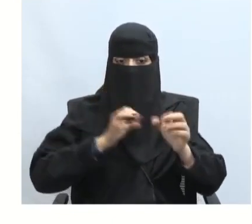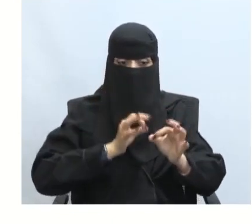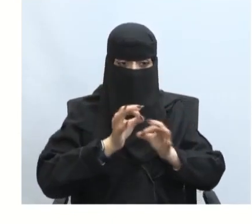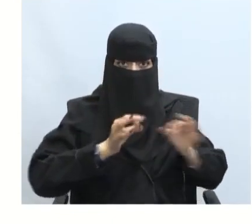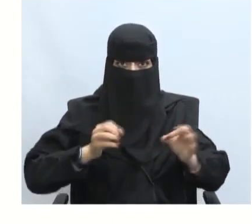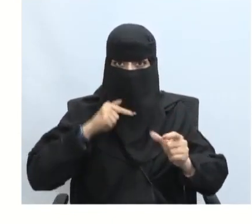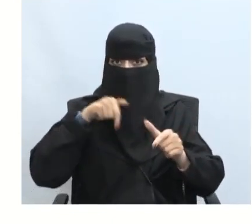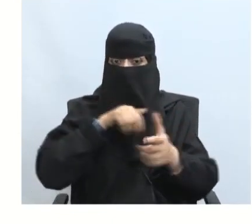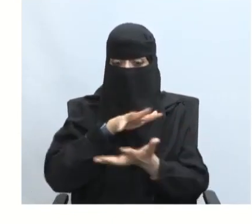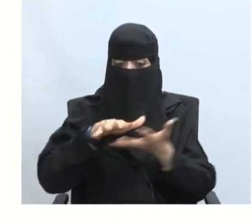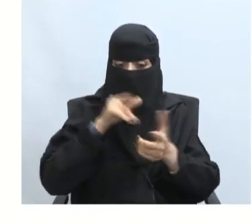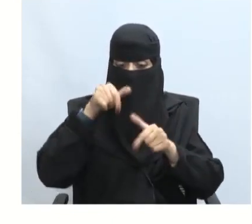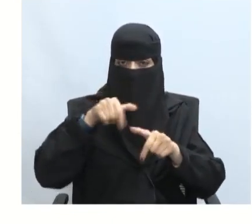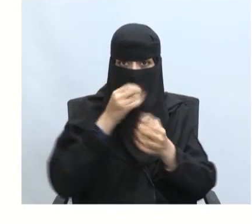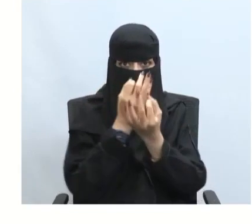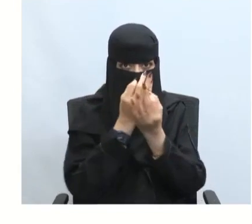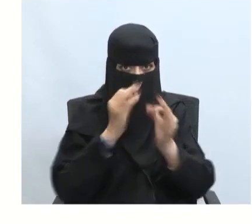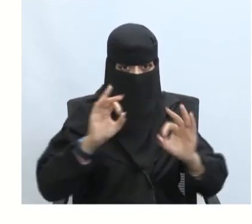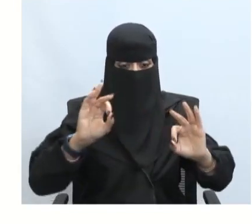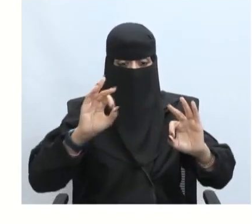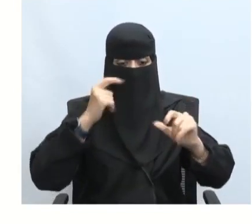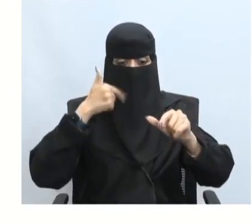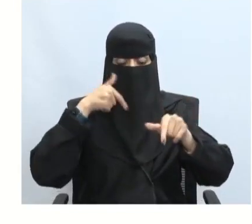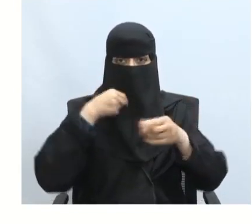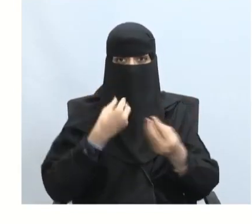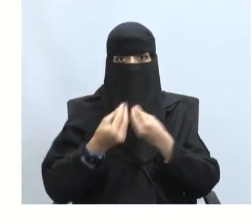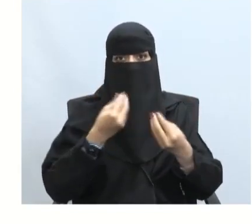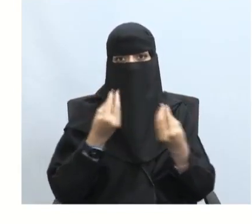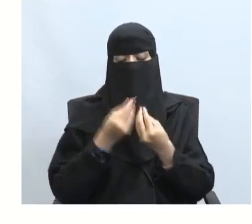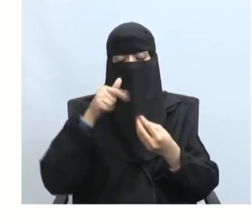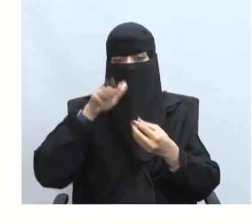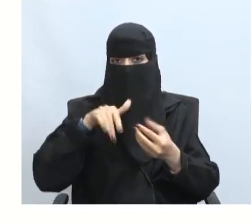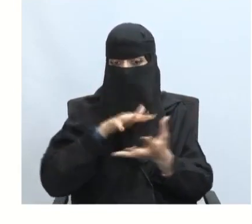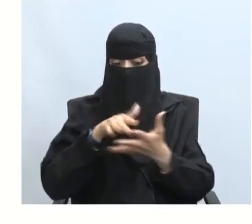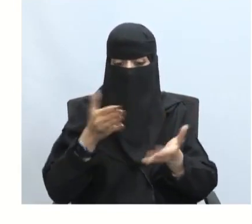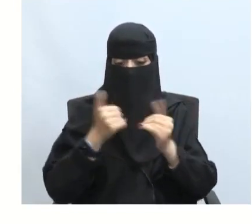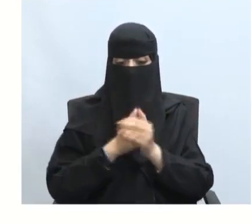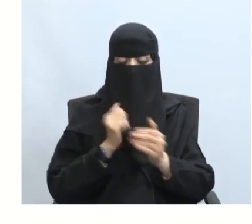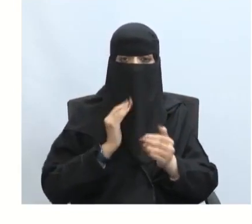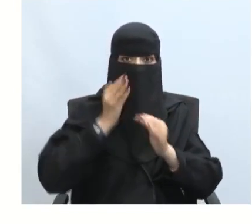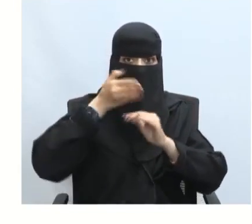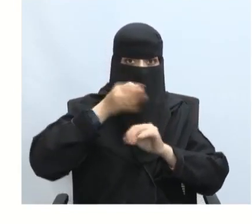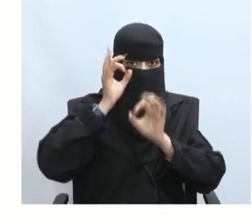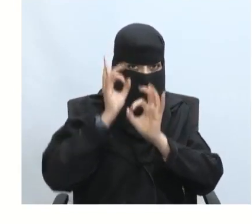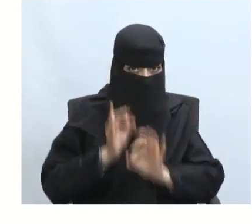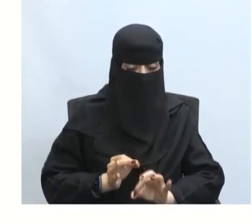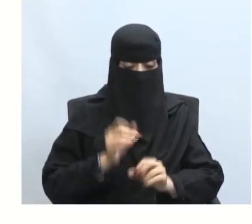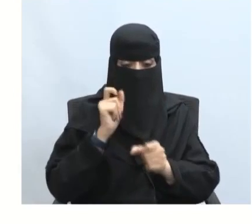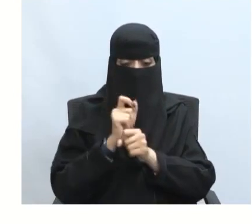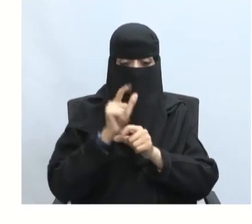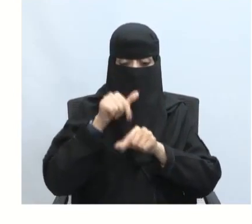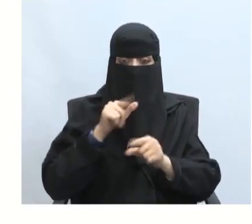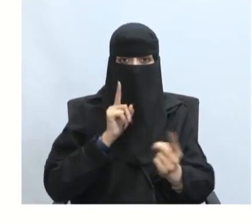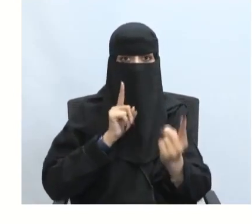التخطيط العلمي والمتكامل للتعامل مع الأزمة أخيرا بارك الله